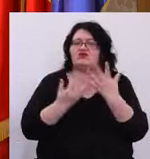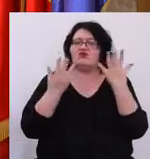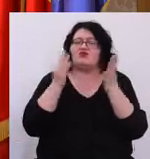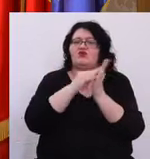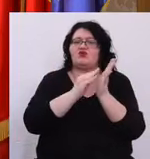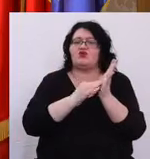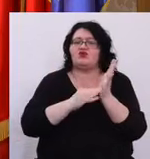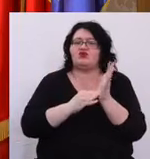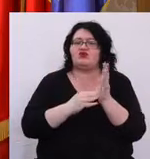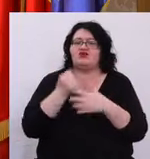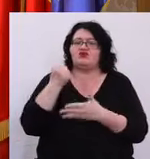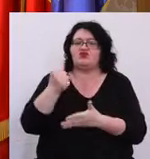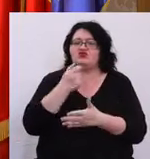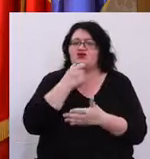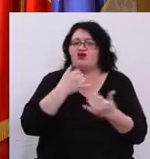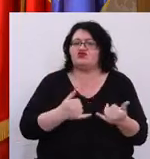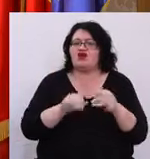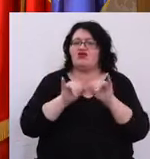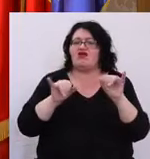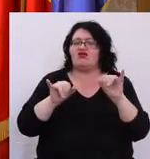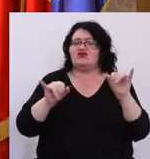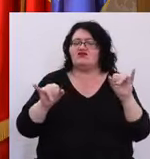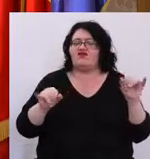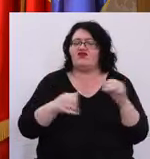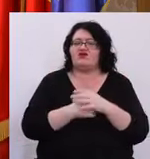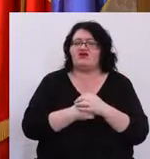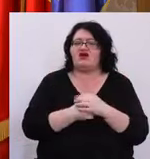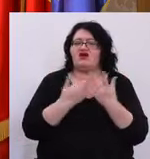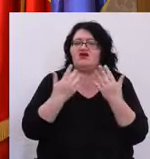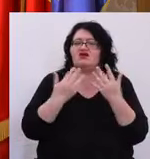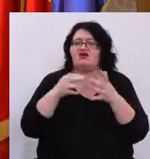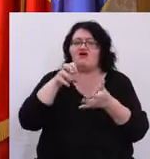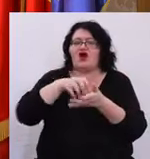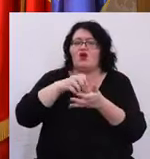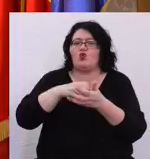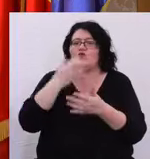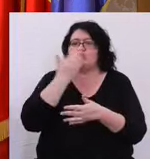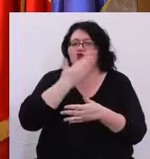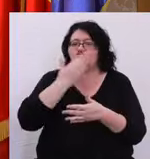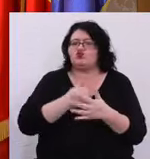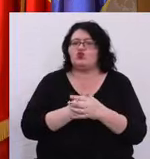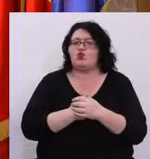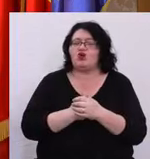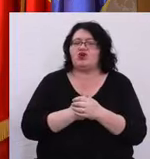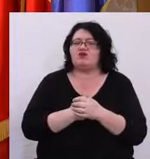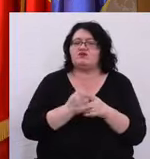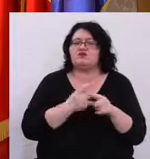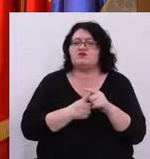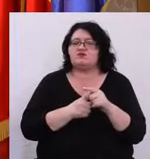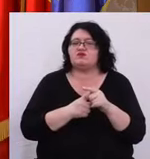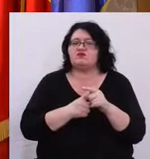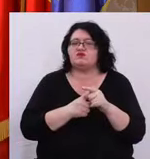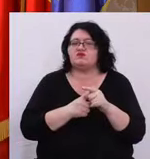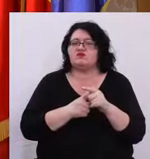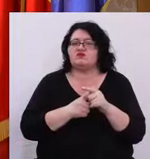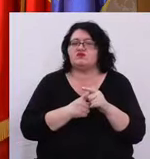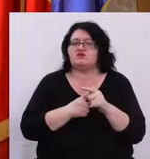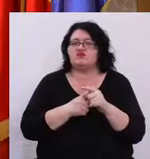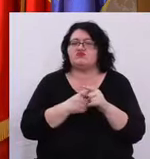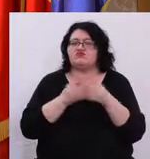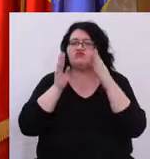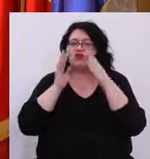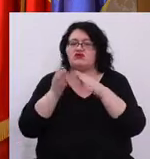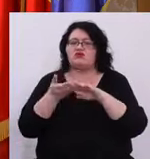în propunerea de buget anul acesta De a dezvolta niște campusuri școlare Și cu un focus,